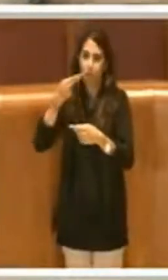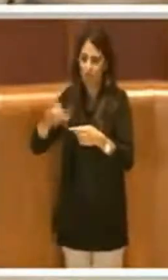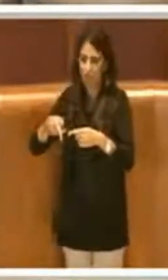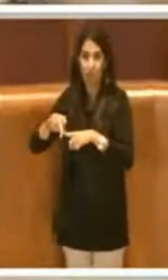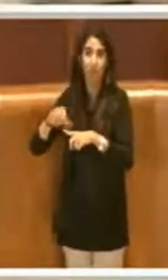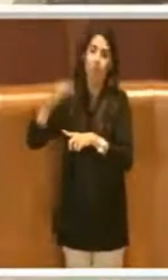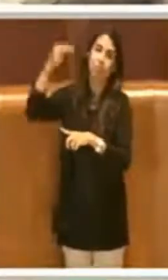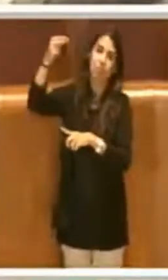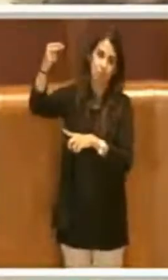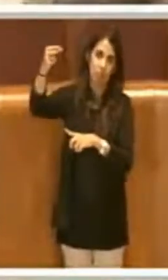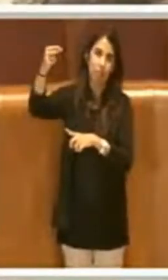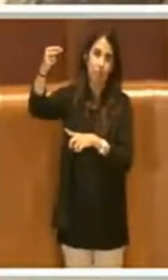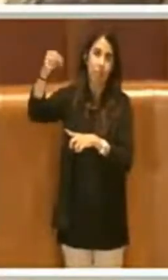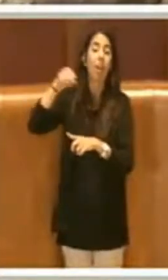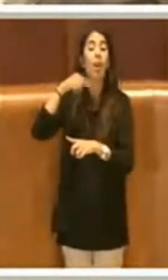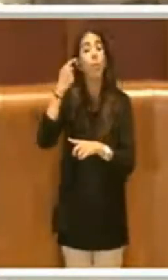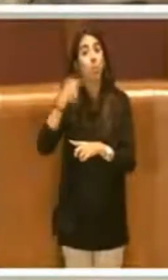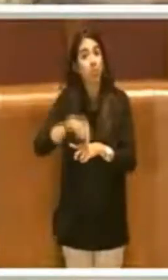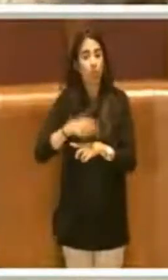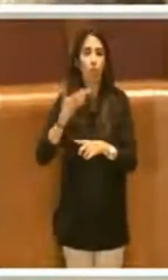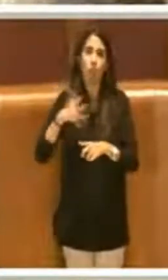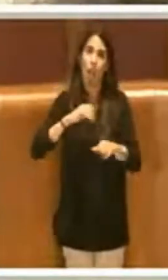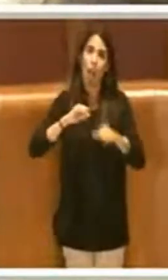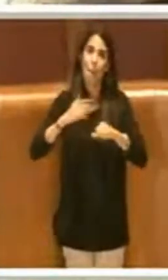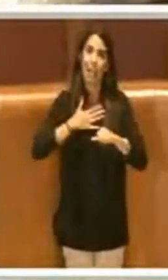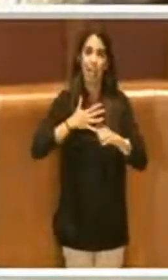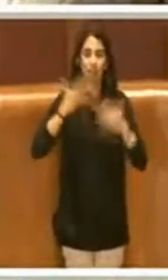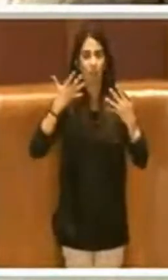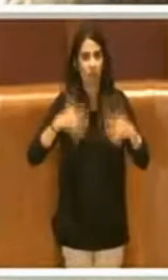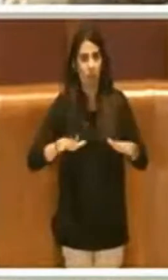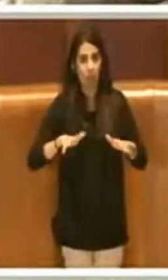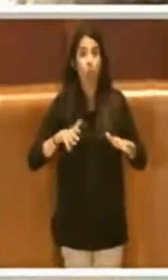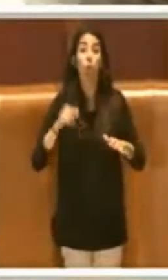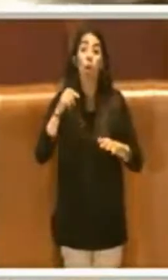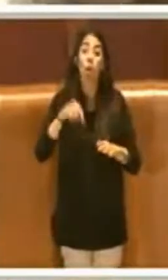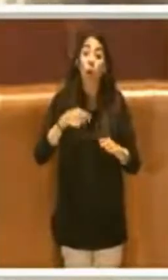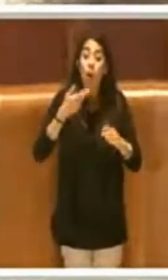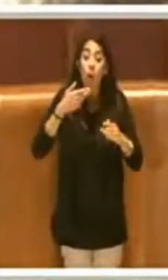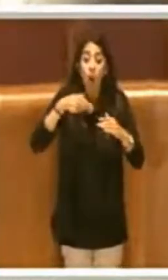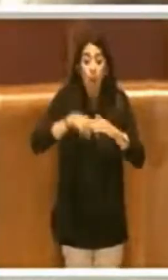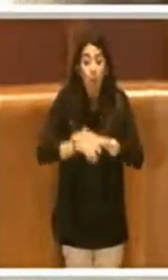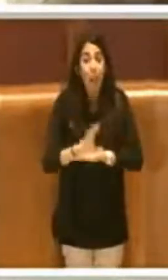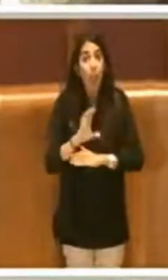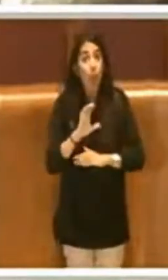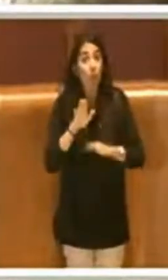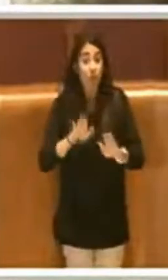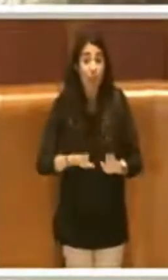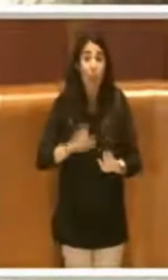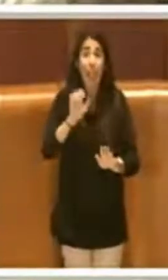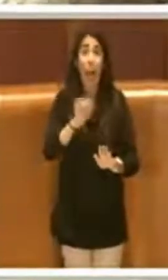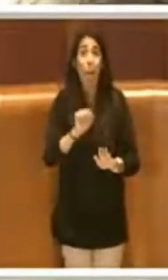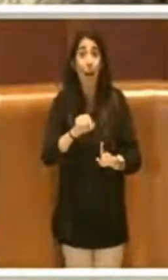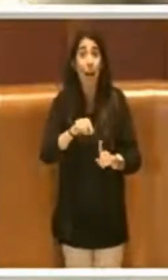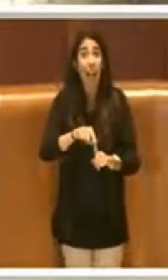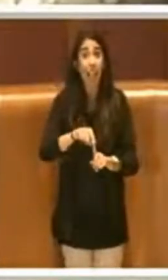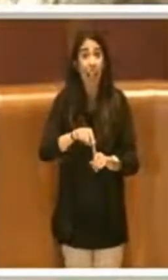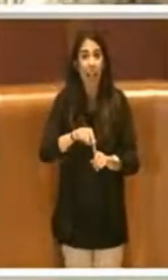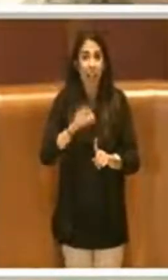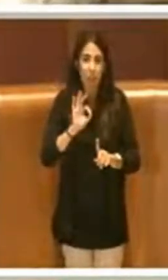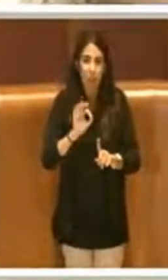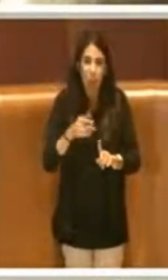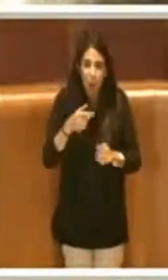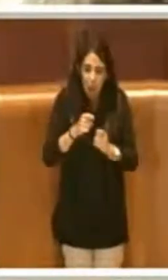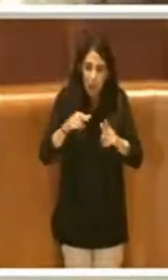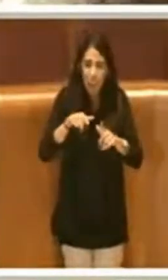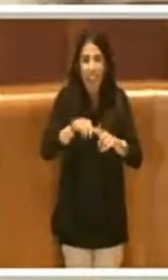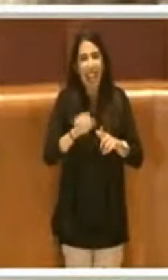Cian Baradam, si ricorda il nome di una località in cui c'è stata una efferata